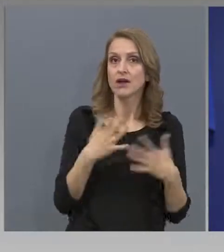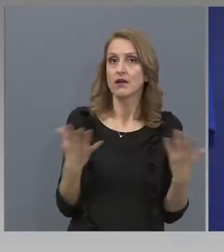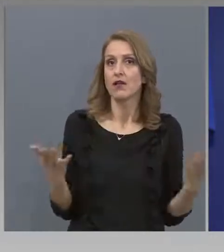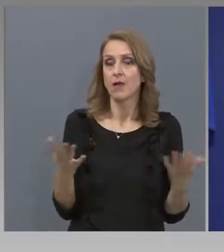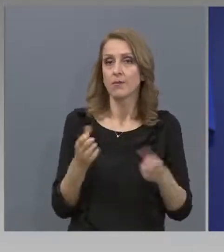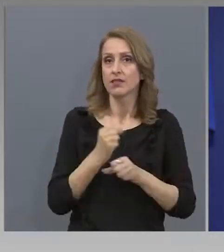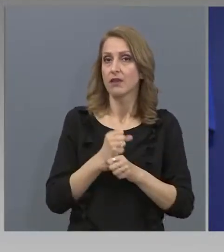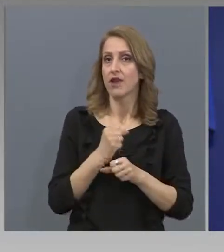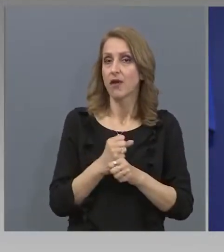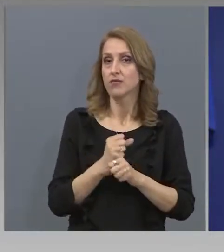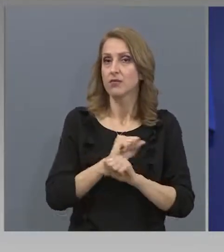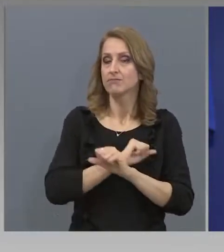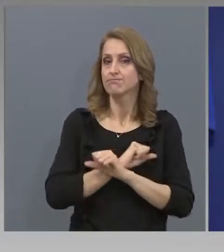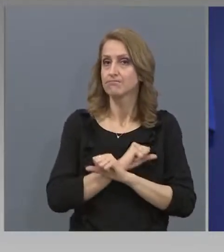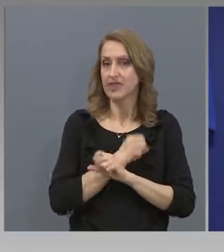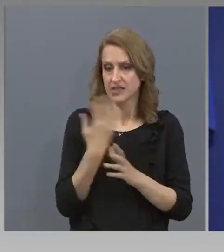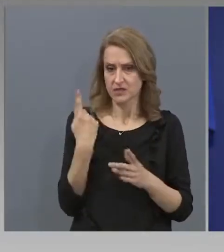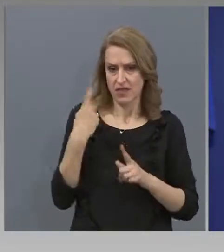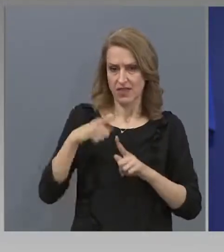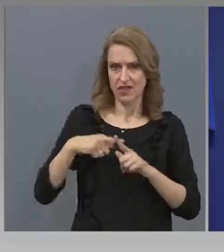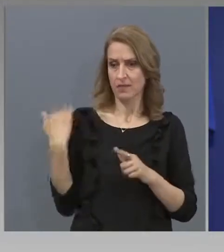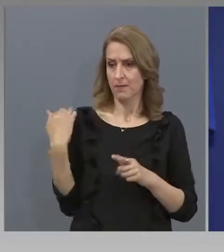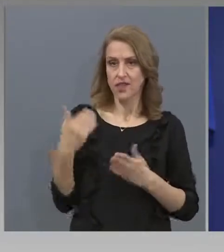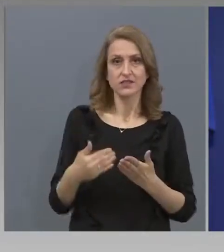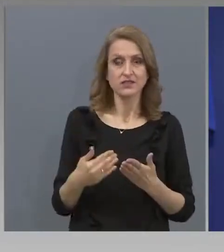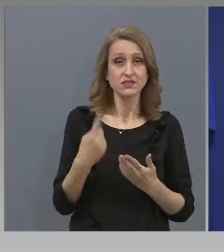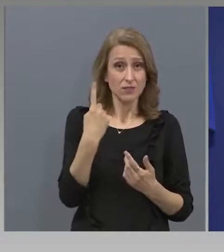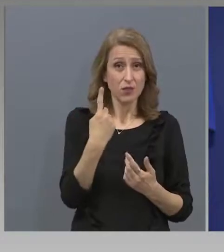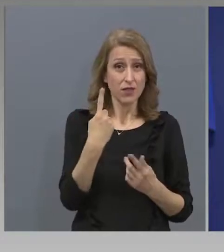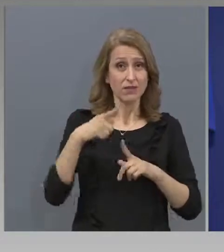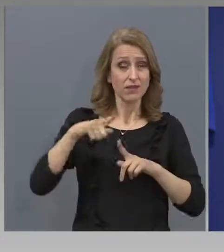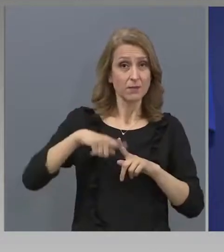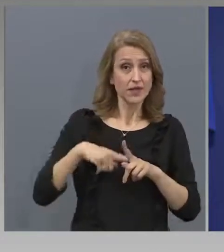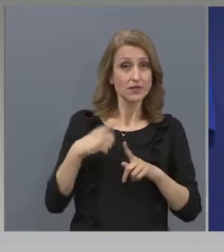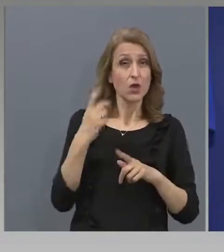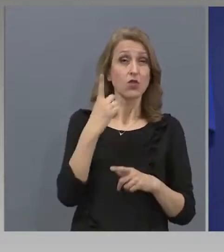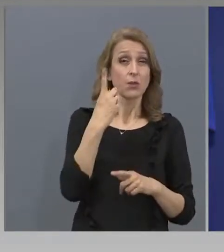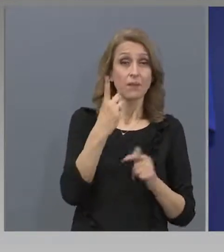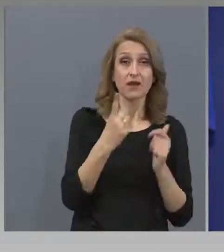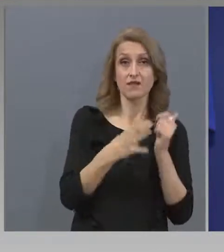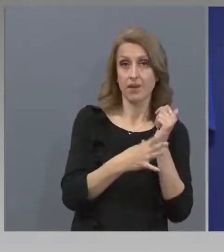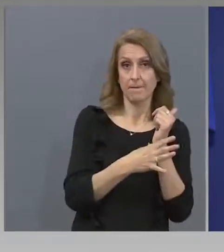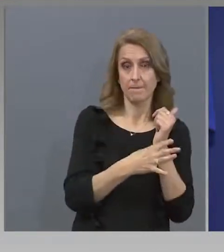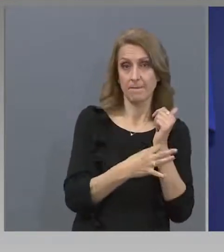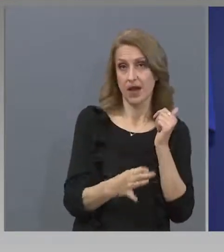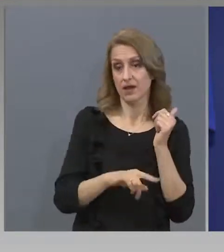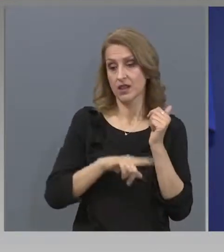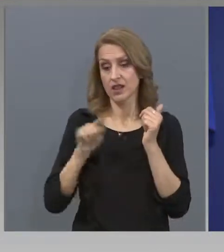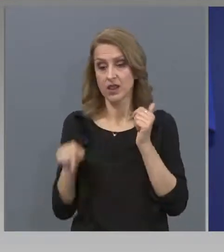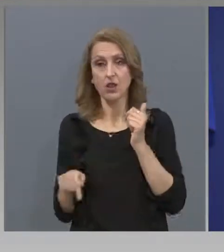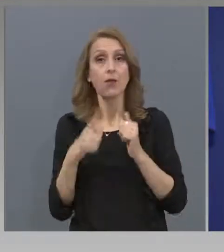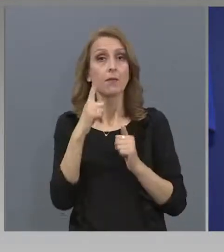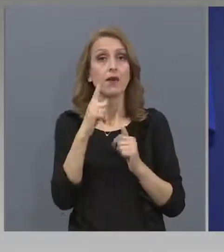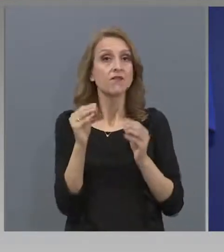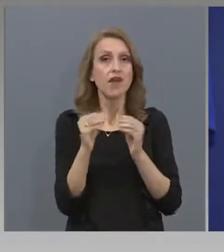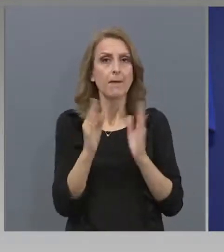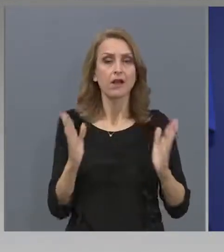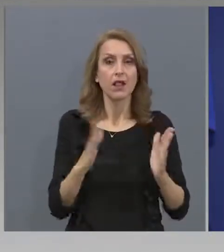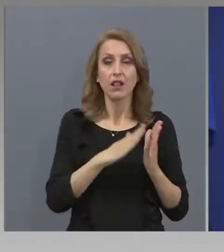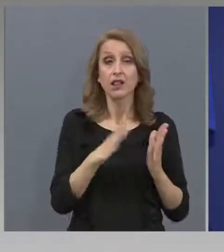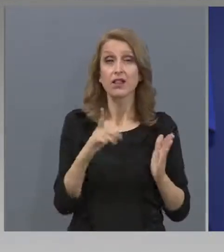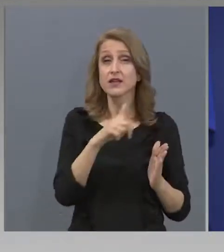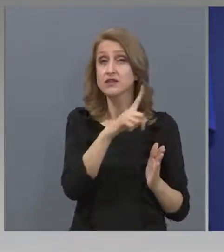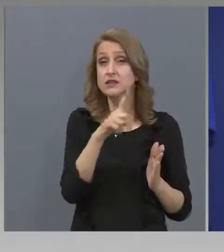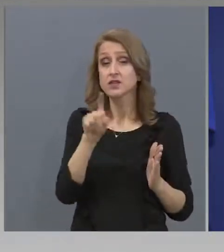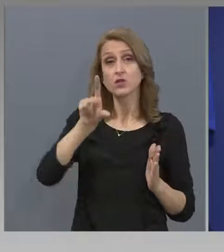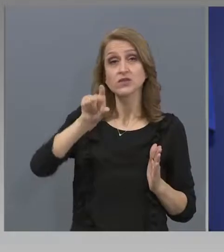само за един месец от 1 март до 1 април. 170